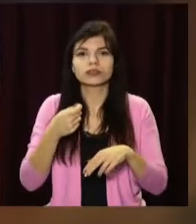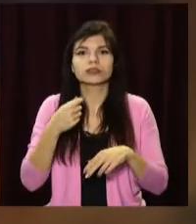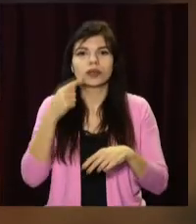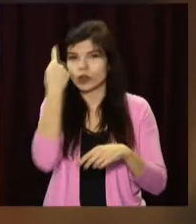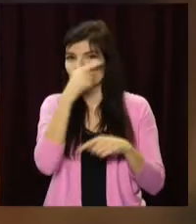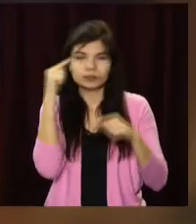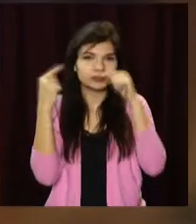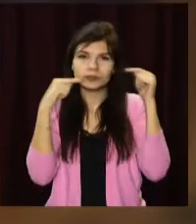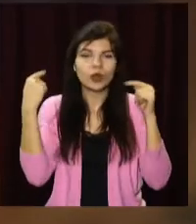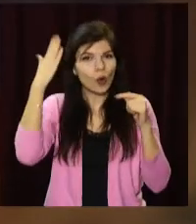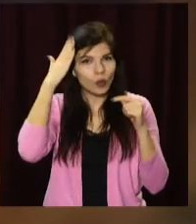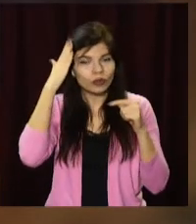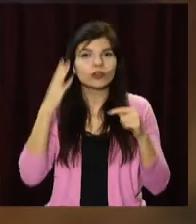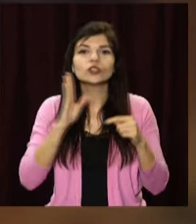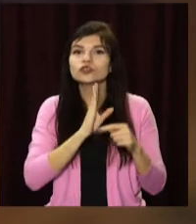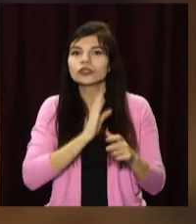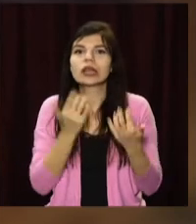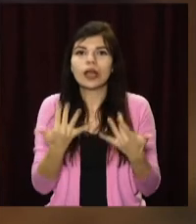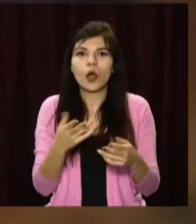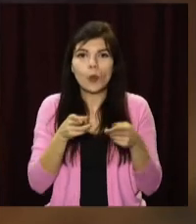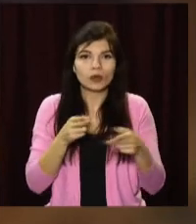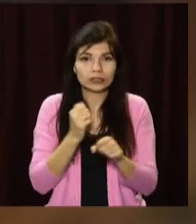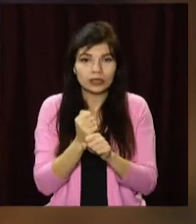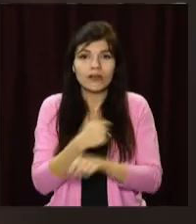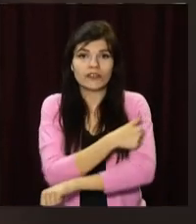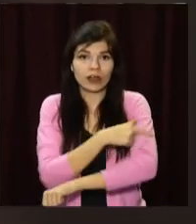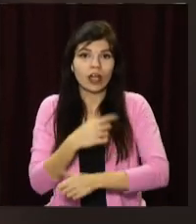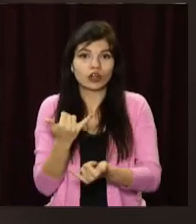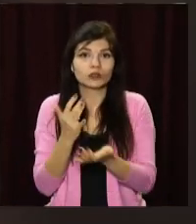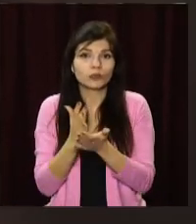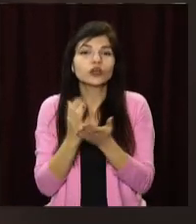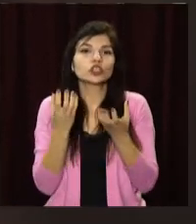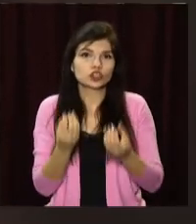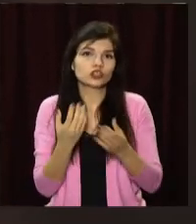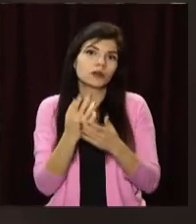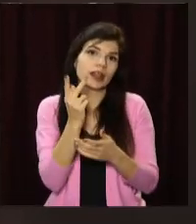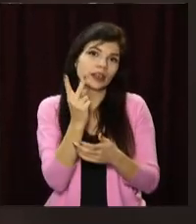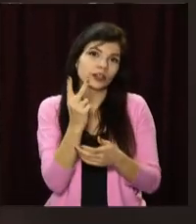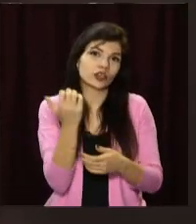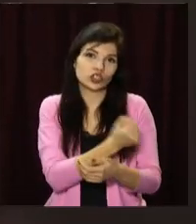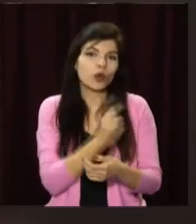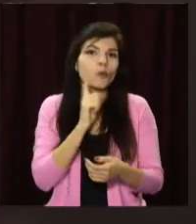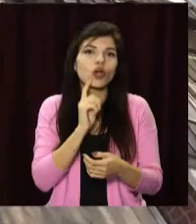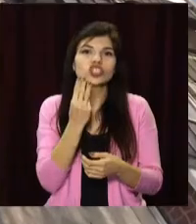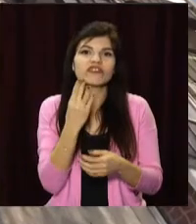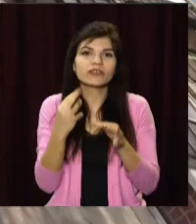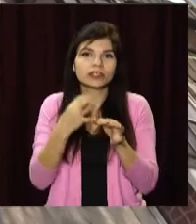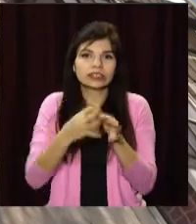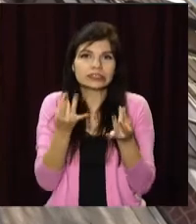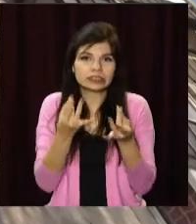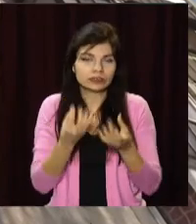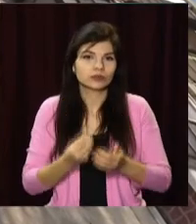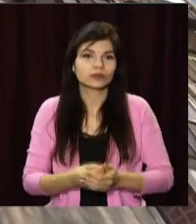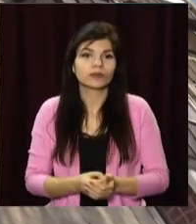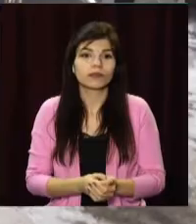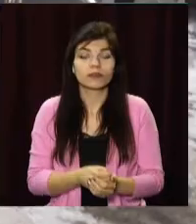головного мозку, ножинами різаними і колитими ранами на обличчі та голові. Жінці зробили кілька операцій. У лікарні вона перебуватиме ще